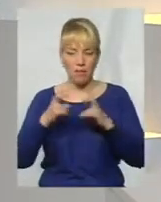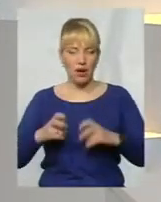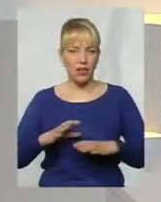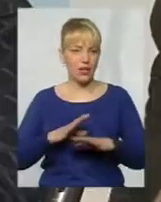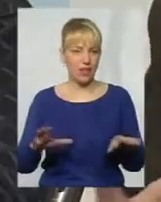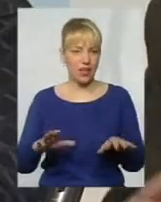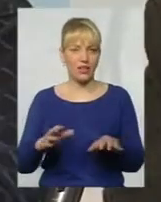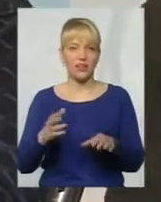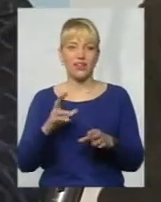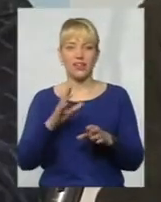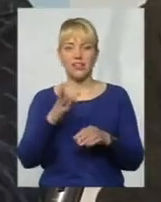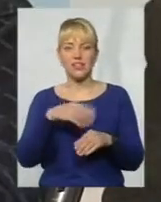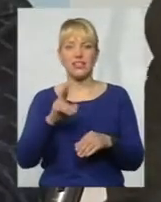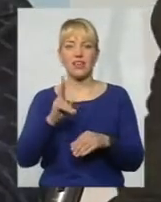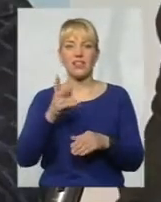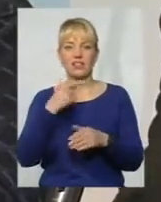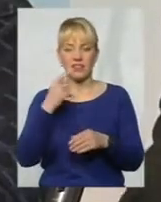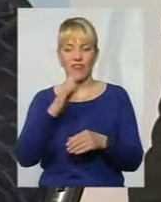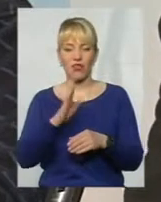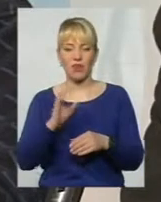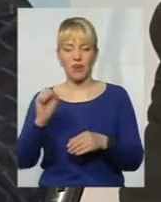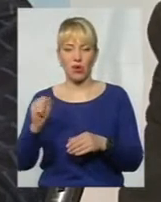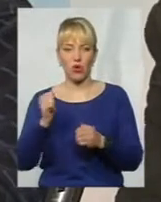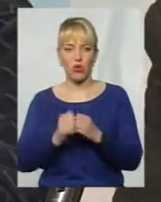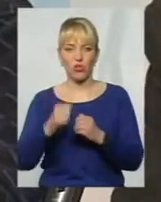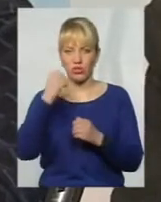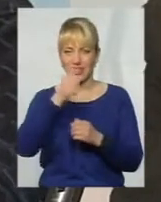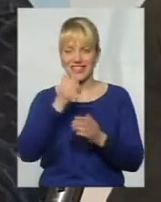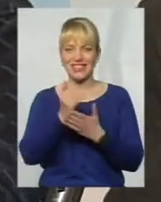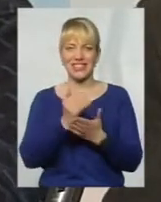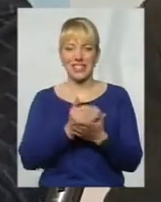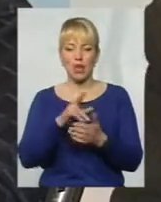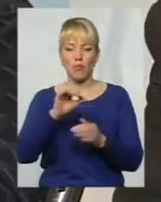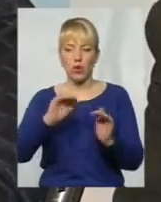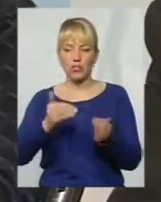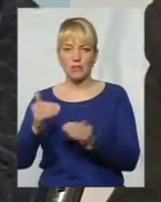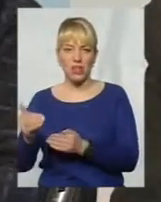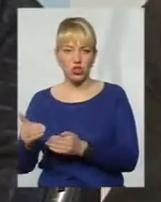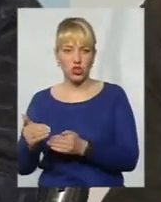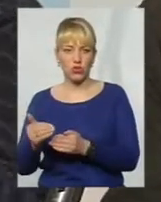І всі, як сказав Володимир Анатольович, кожен рік статті по зменшенню